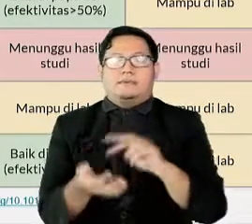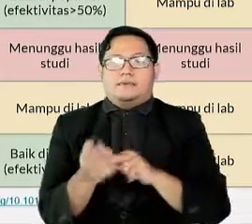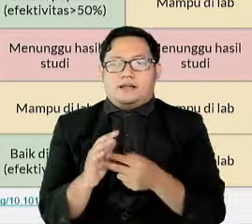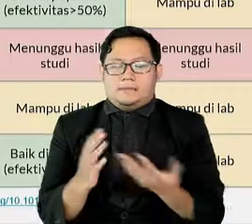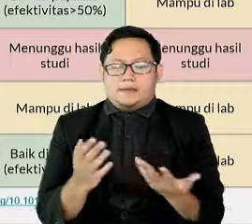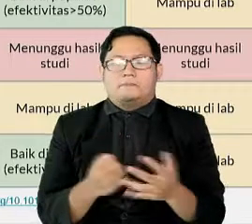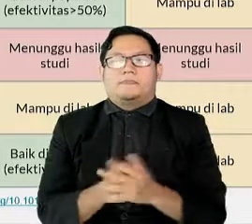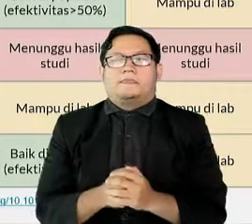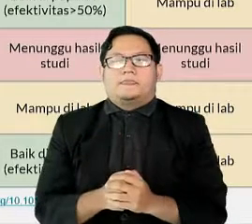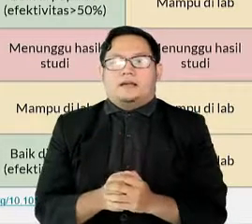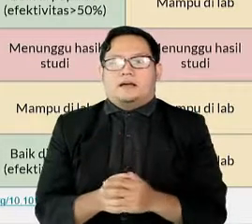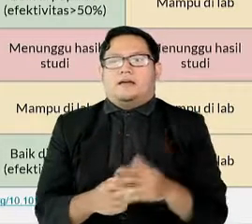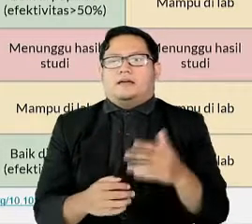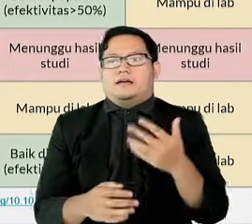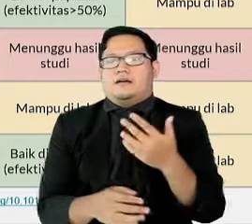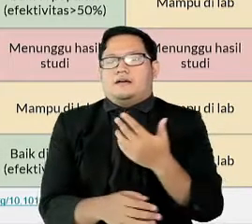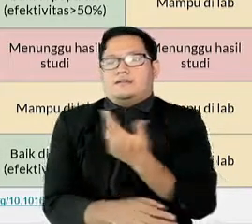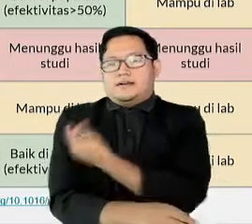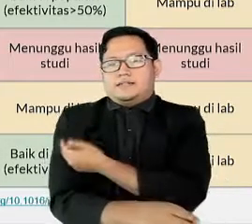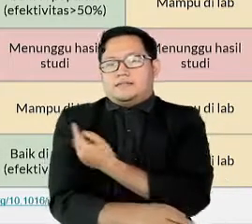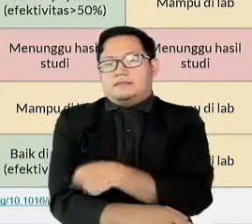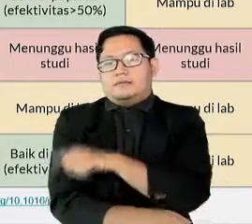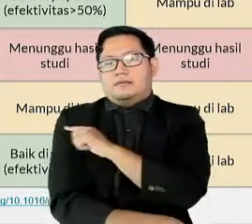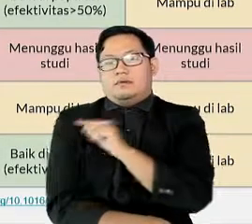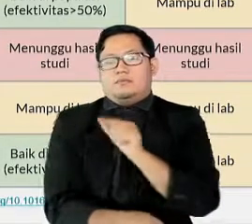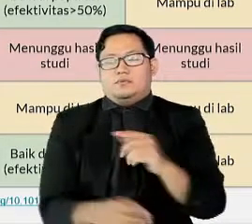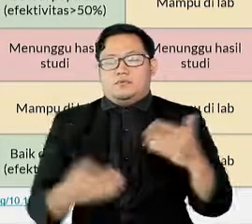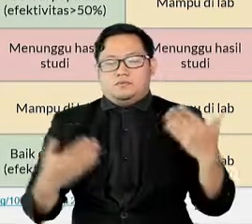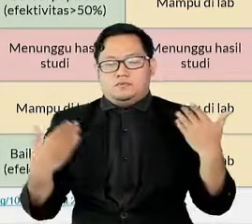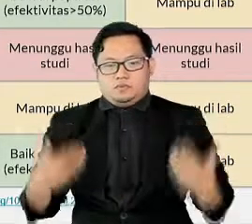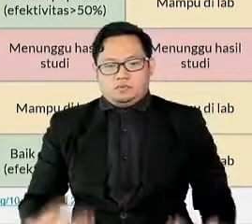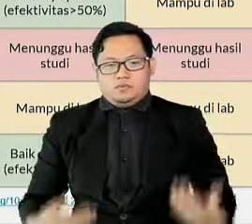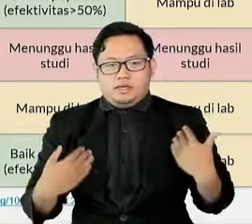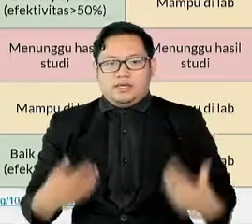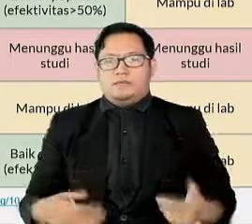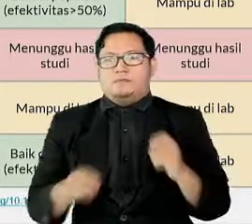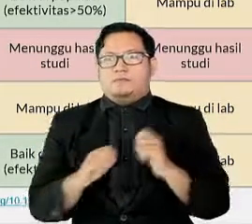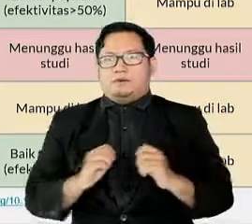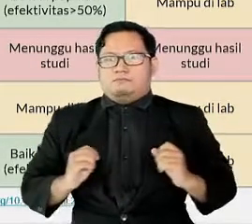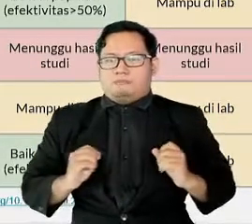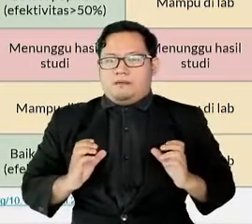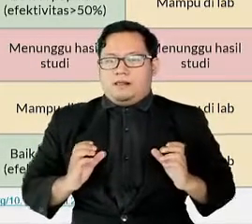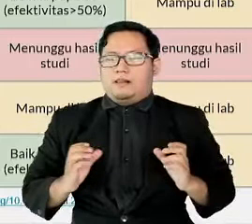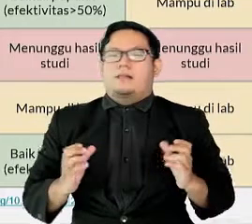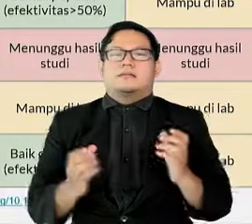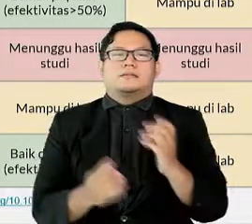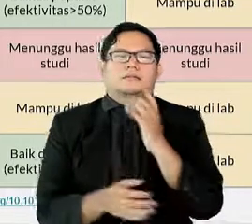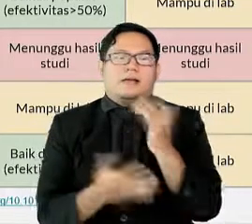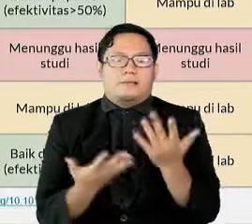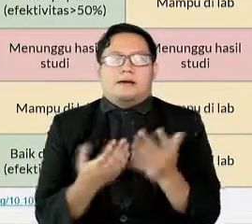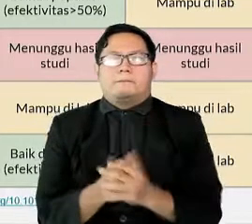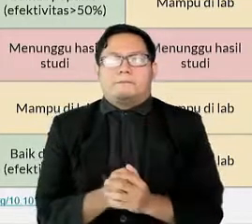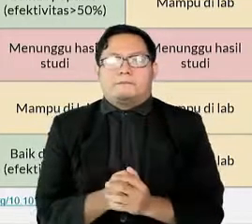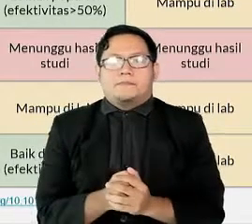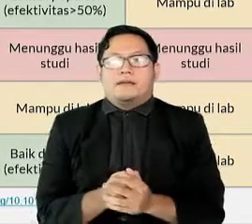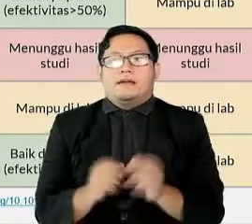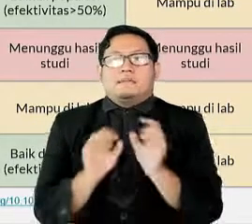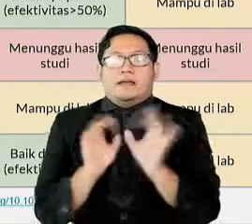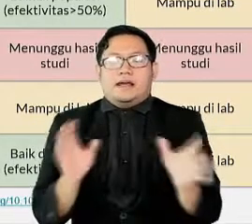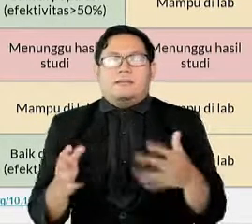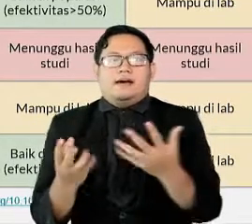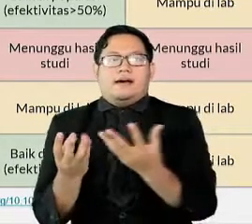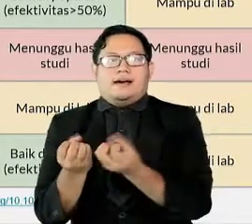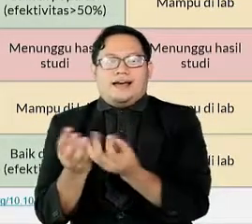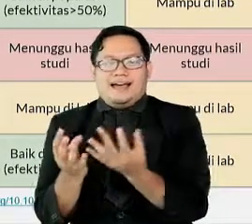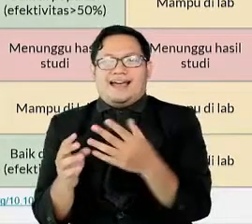pengukuran kemampuan vaksin dalam membentuk kekebalan terhadap penyakit. Perbedaannya, angka efikasi